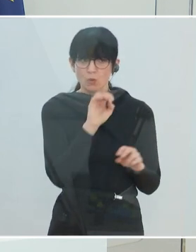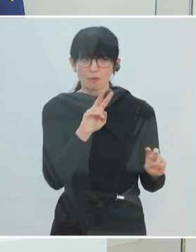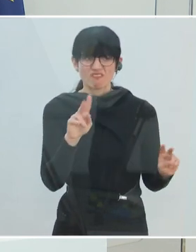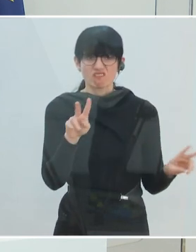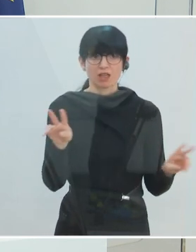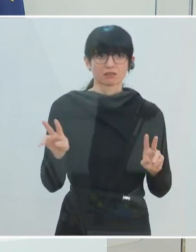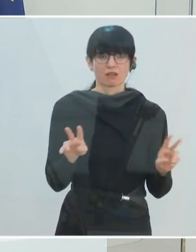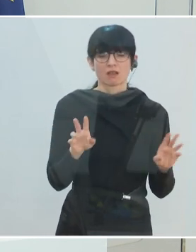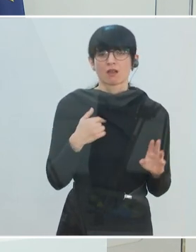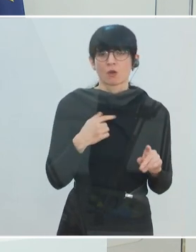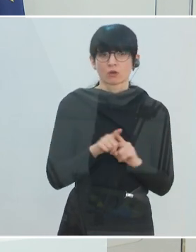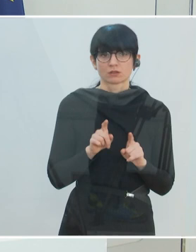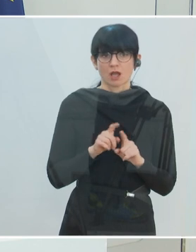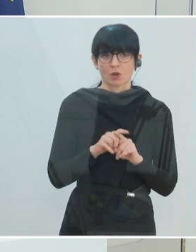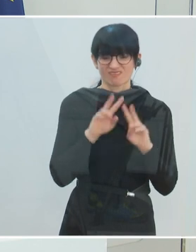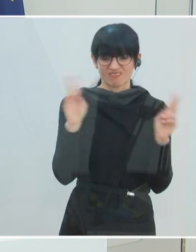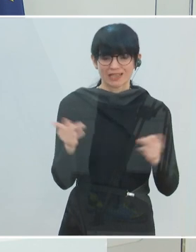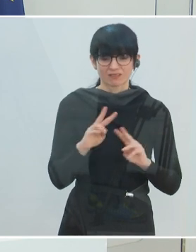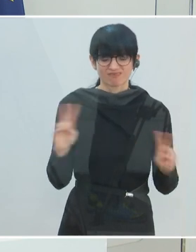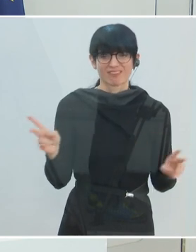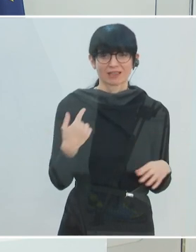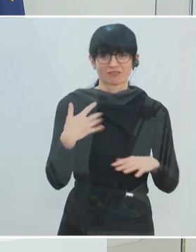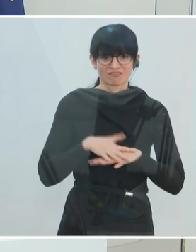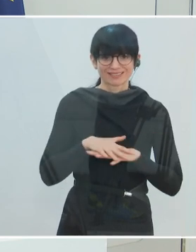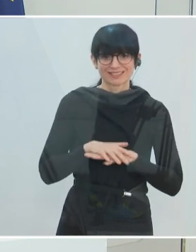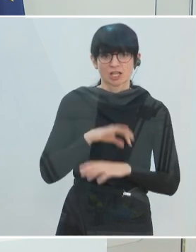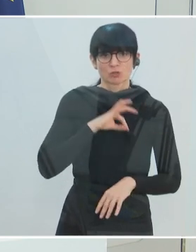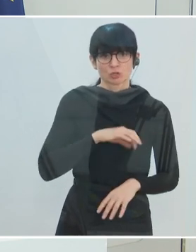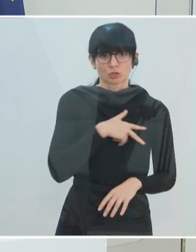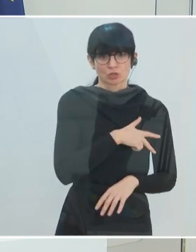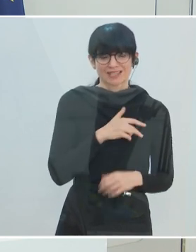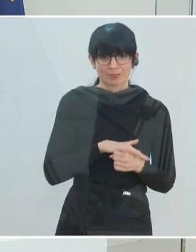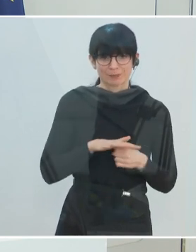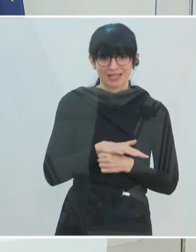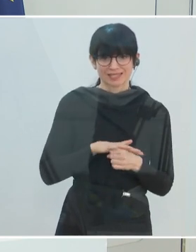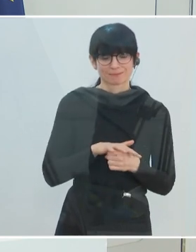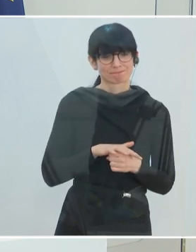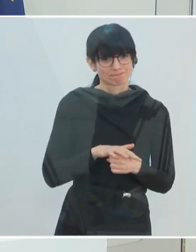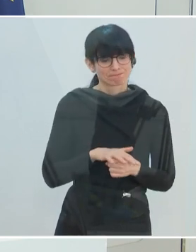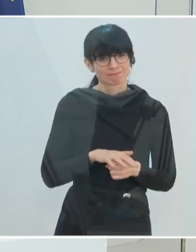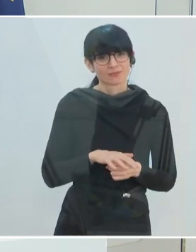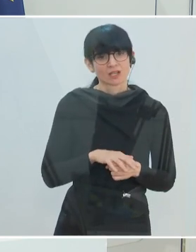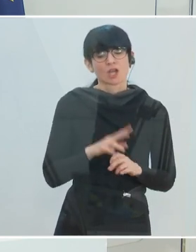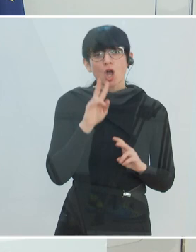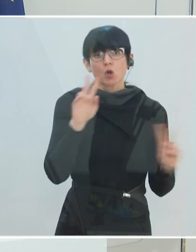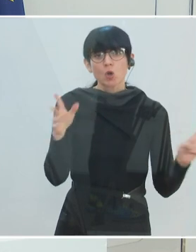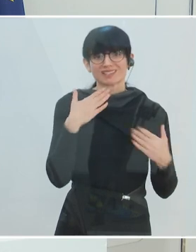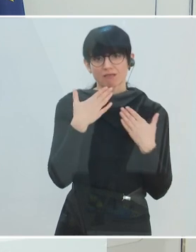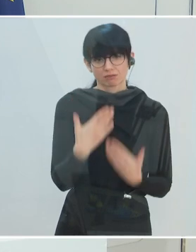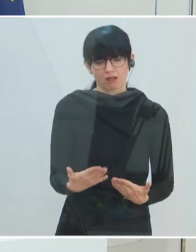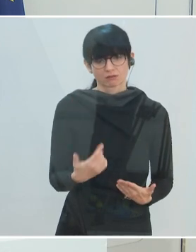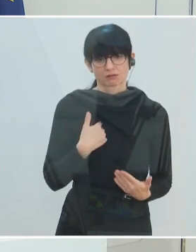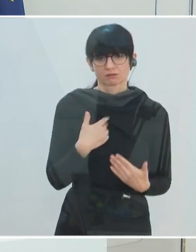auch darüber hinaus in anderen Ländern im psychosozialen Bereich. Und da haben wir Gott sei Dank und